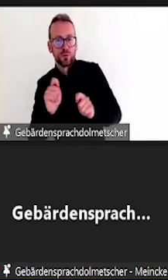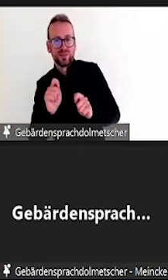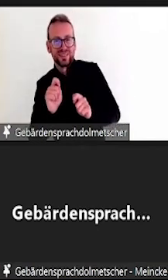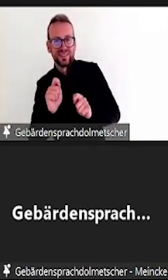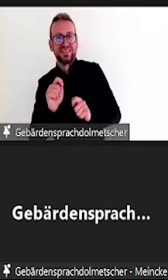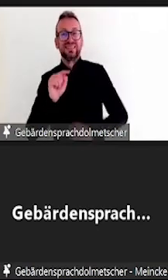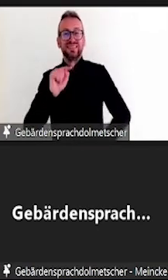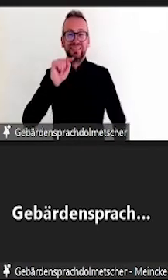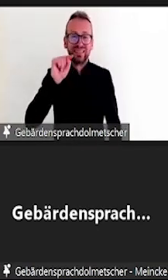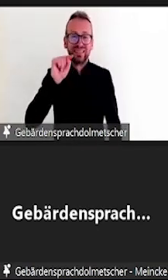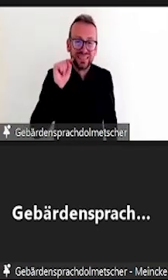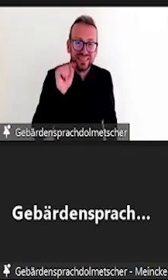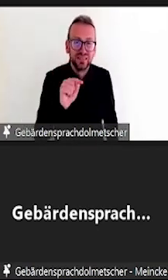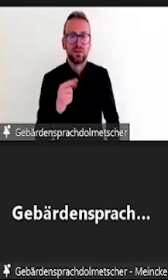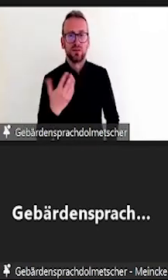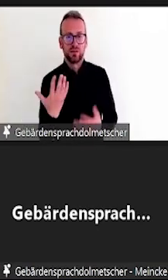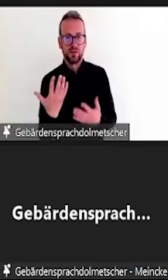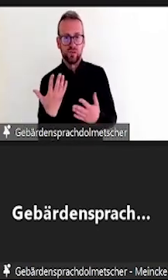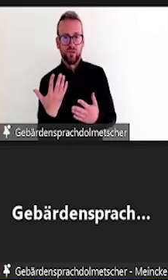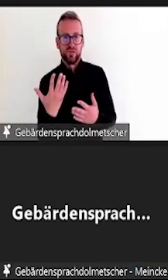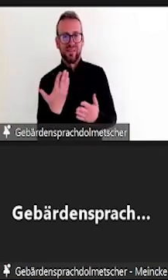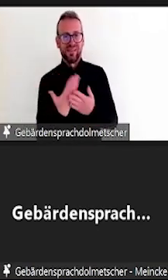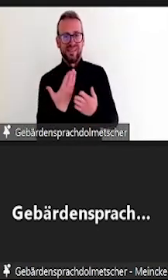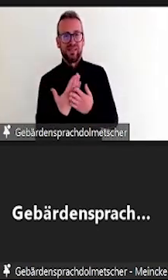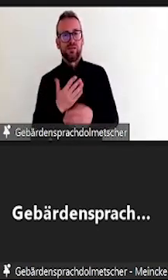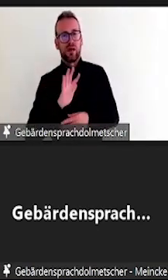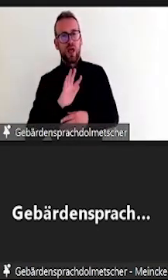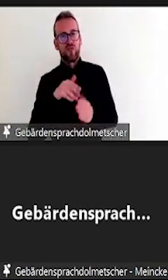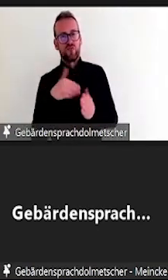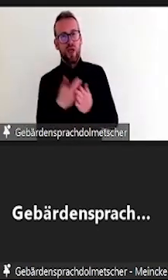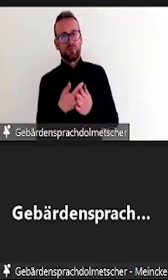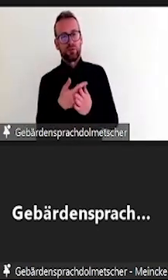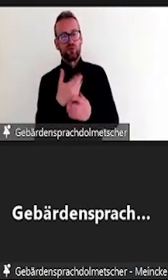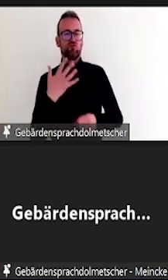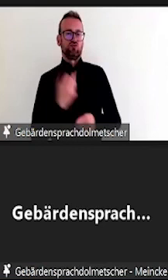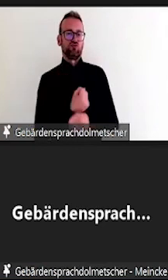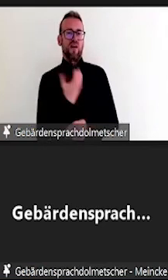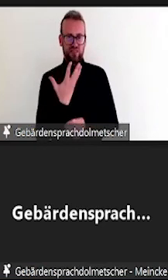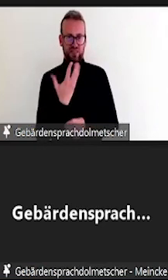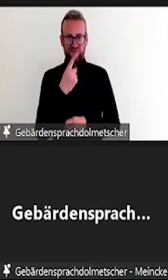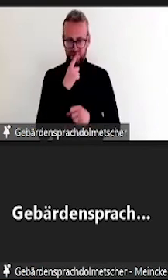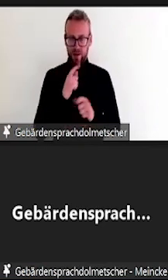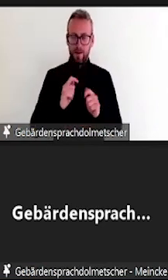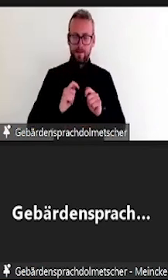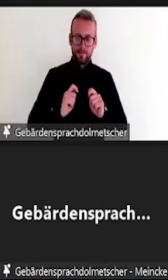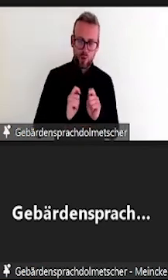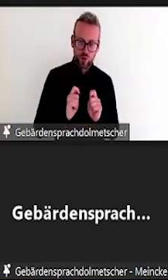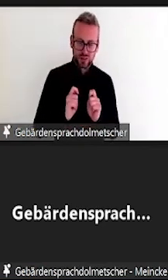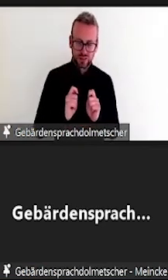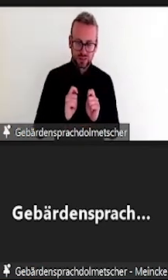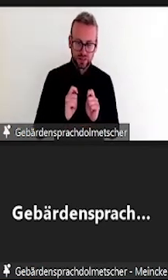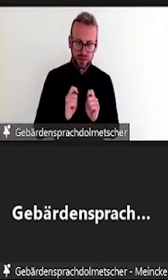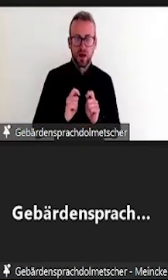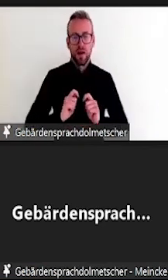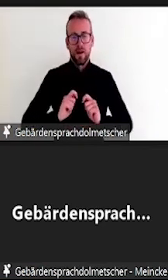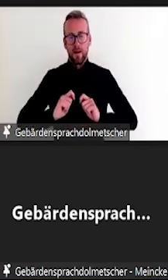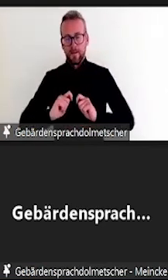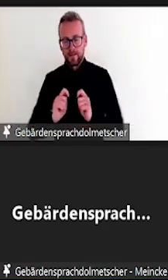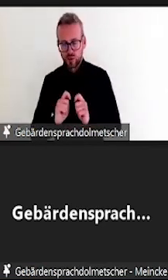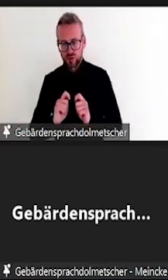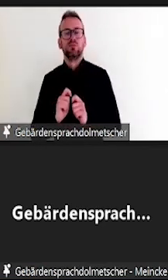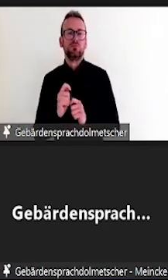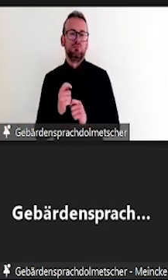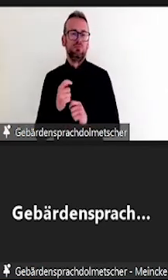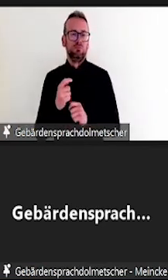andere als die beantragten Maßnahmen bewilligen und er kann zum Beispiel auch bei beantragten Maßnahmen die Bemessung ändern.